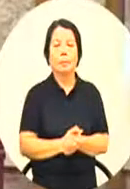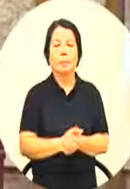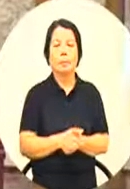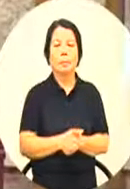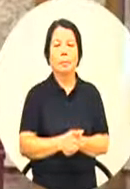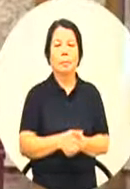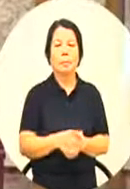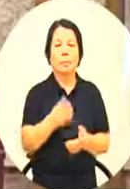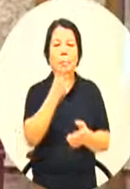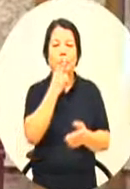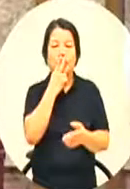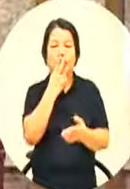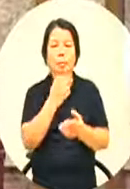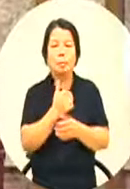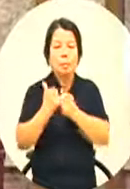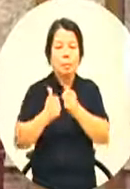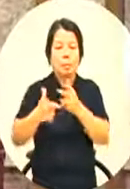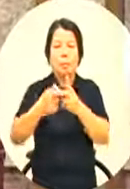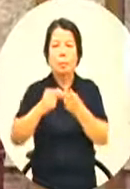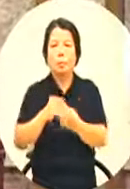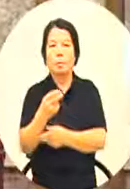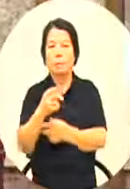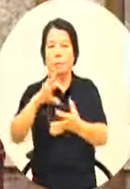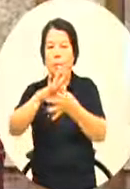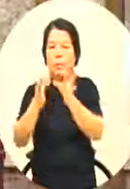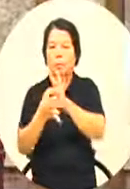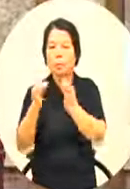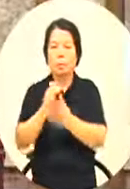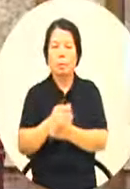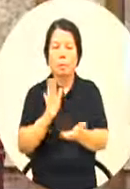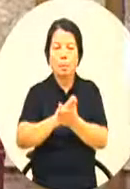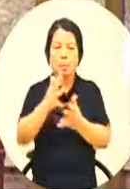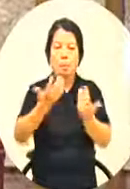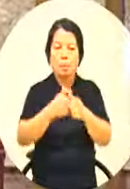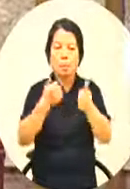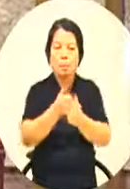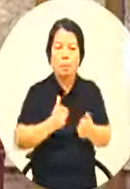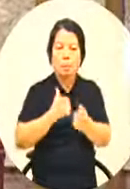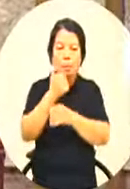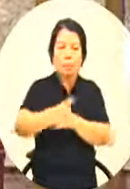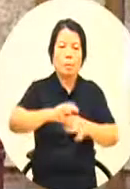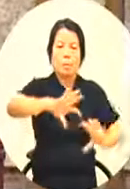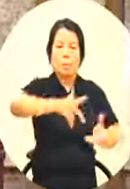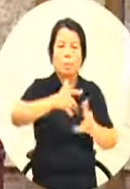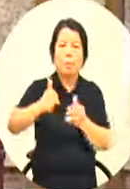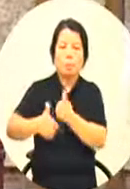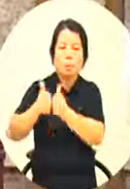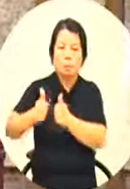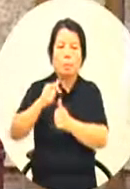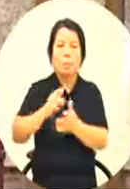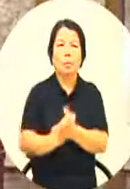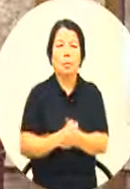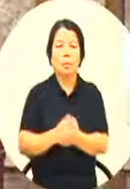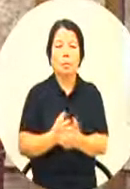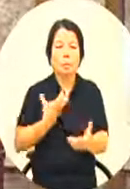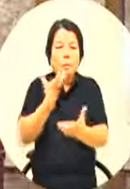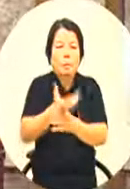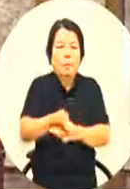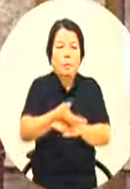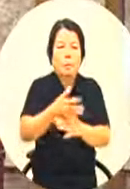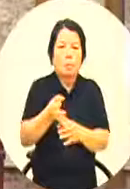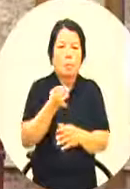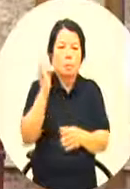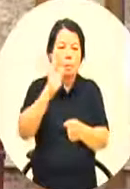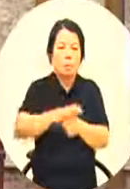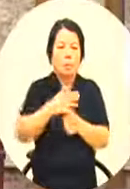亚奥运项目将来有机会参与那个国际赛事那也比较愿意投入比较多的经费